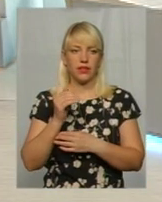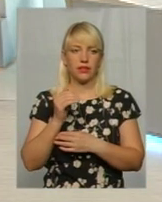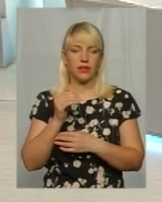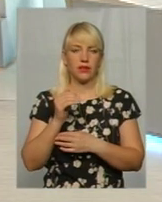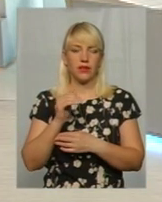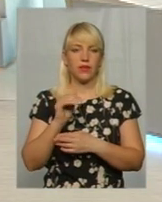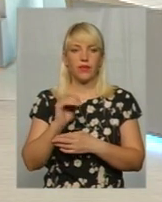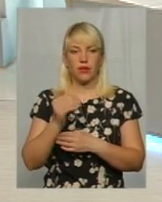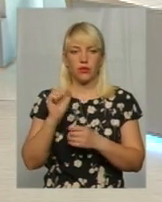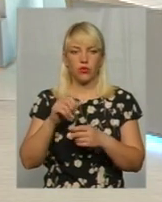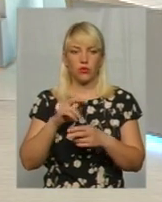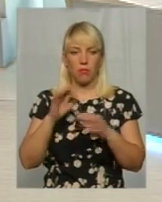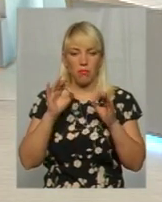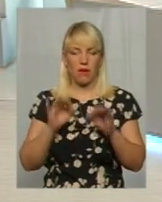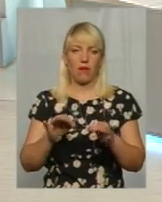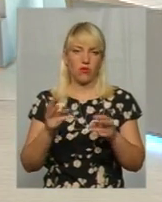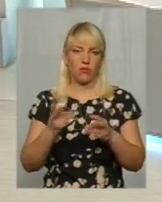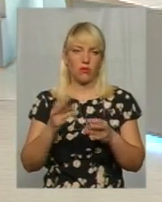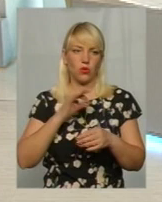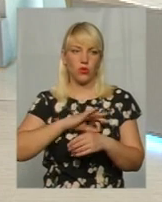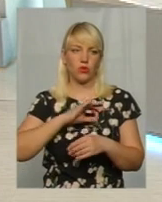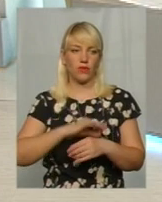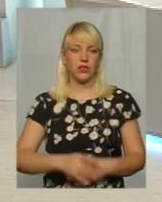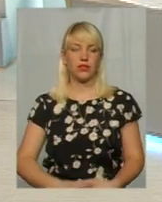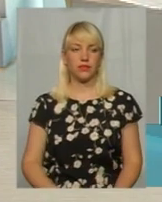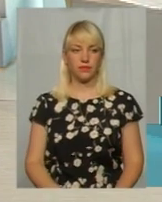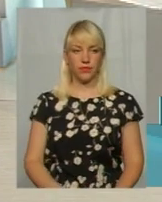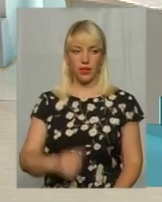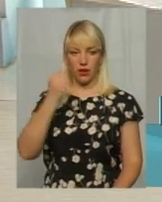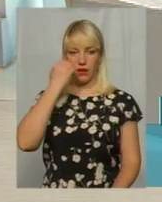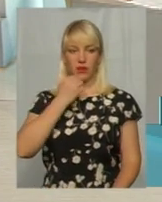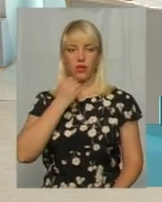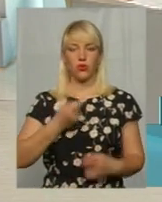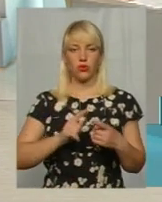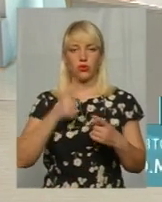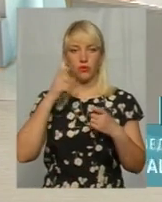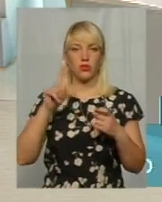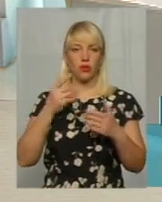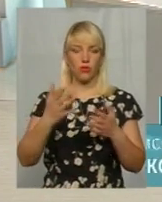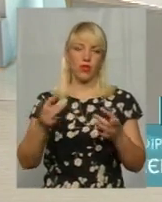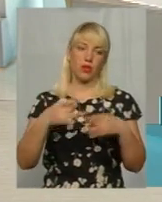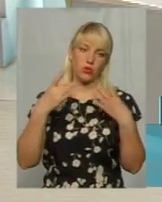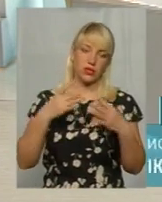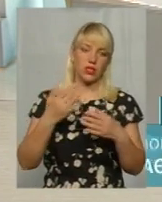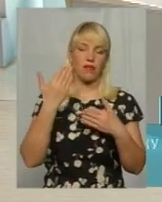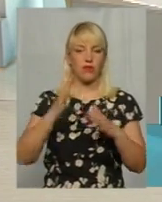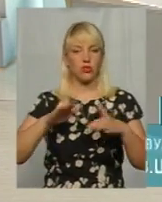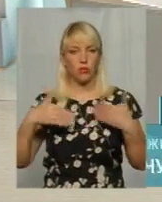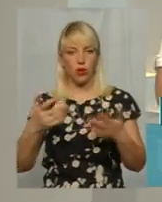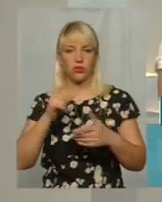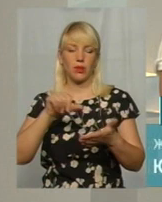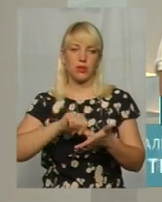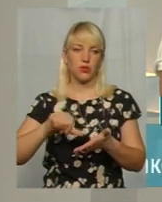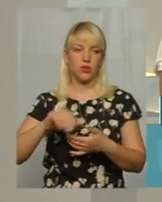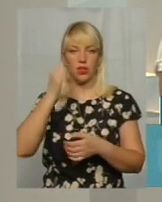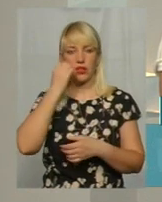скористувалася, не тримувалася. Дякую, пане Богдане, за ту інформацію, яку сьогодні нам розказали, і за поради, за вашу присутність.